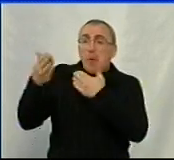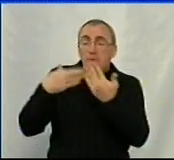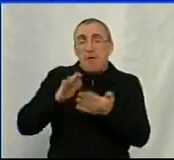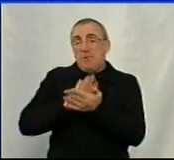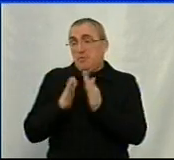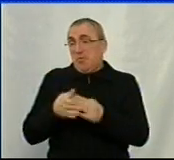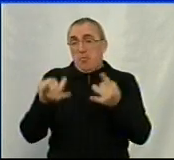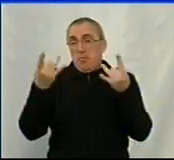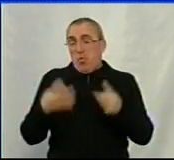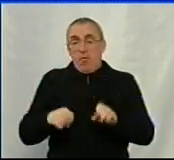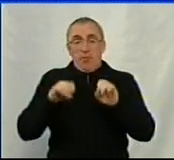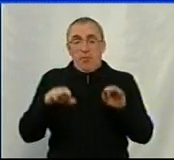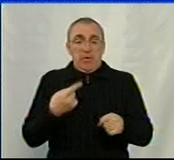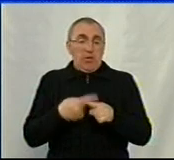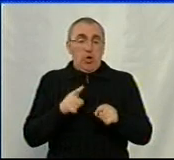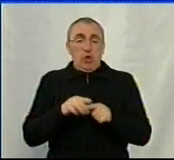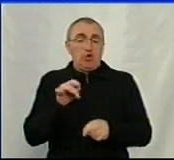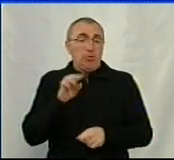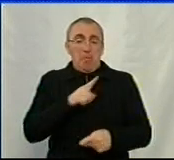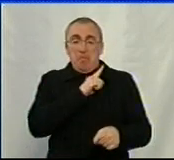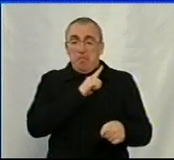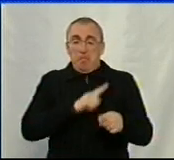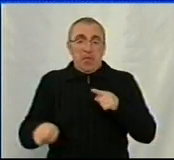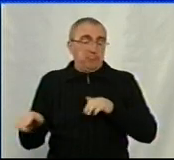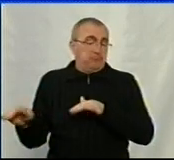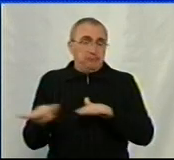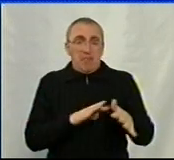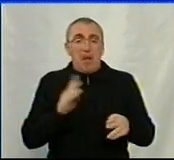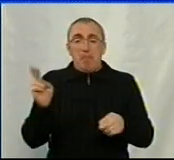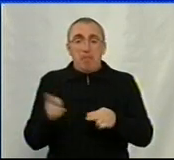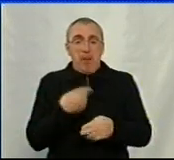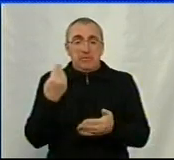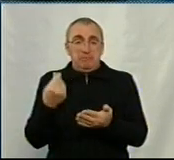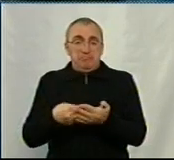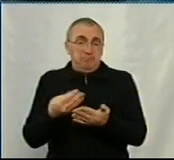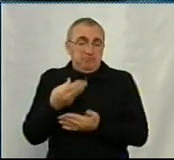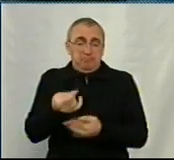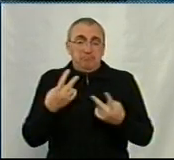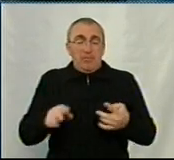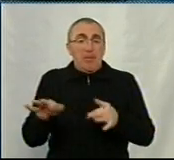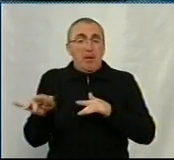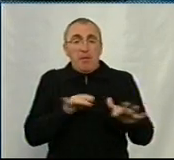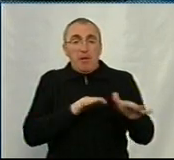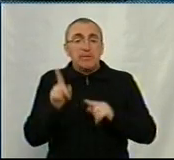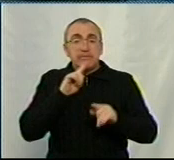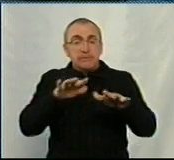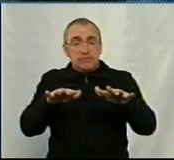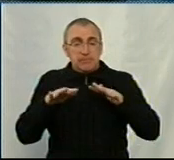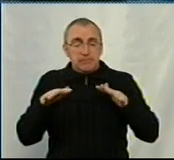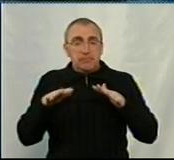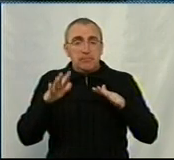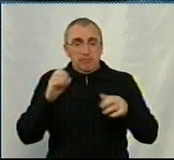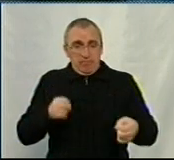Ситуація просто вирішується отаким чином, дуже швидко, оперативно і без зайвих коштів. Процес підготовки до сесійного засідання, він